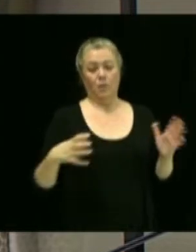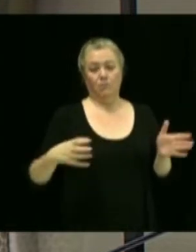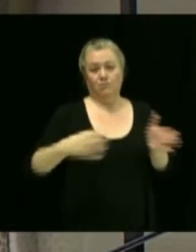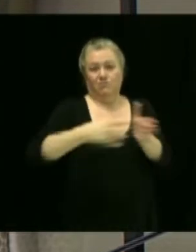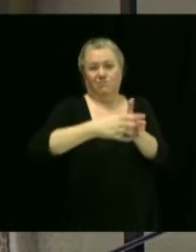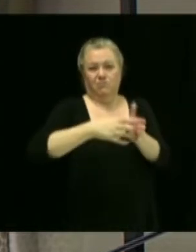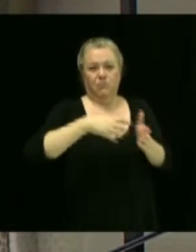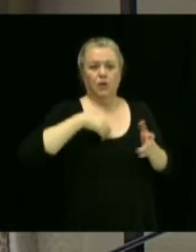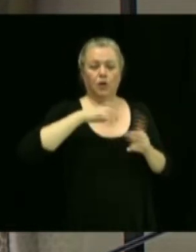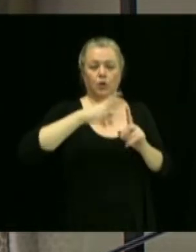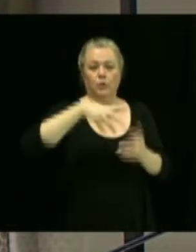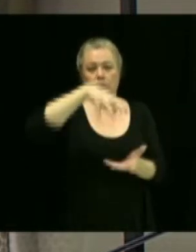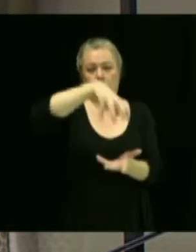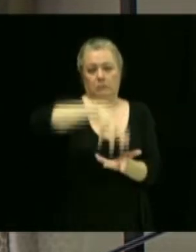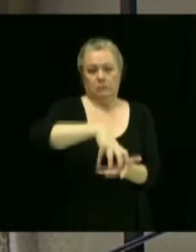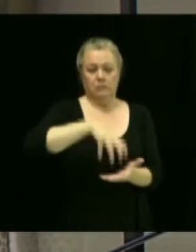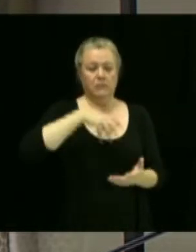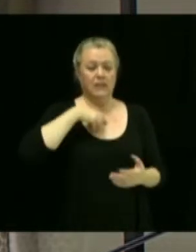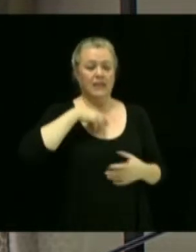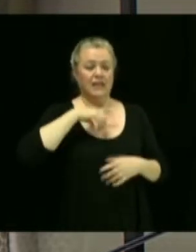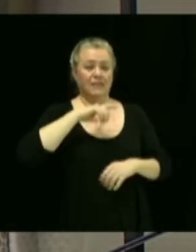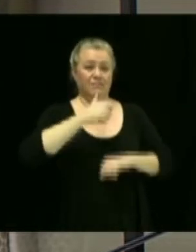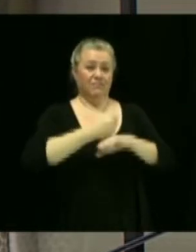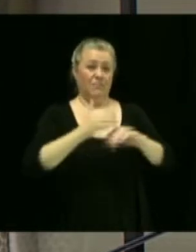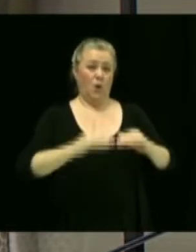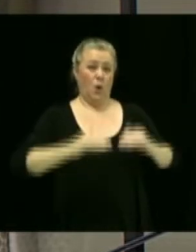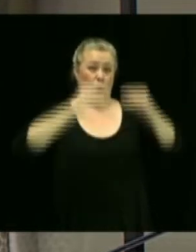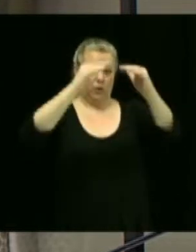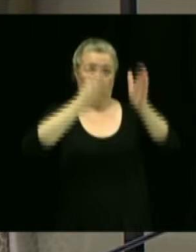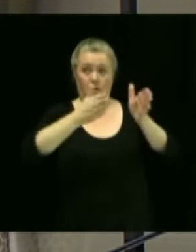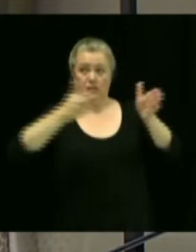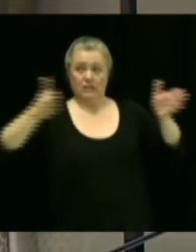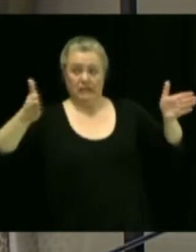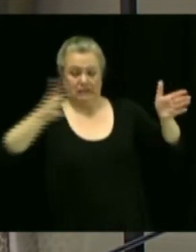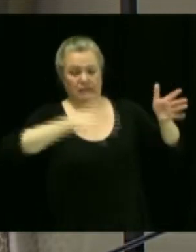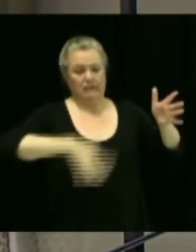'implantation, la hauteur et la superficie étaient dérogatoires.